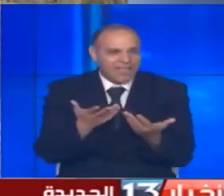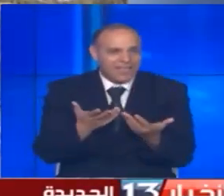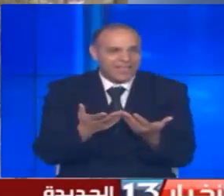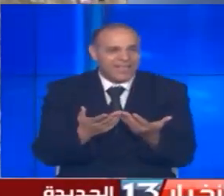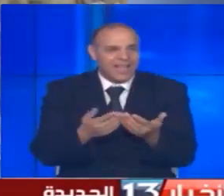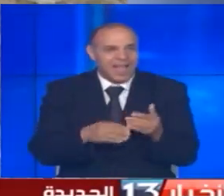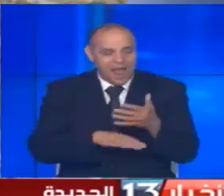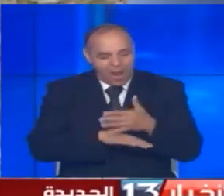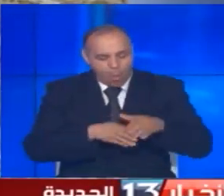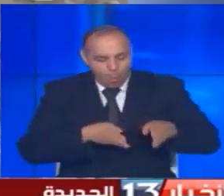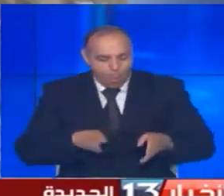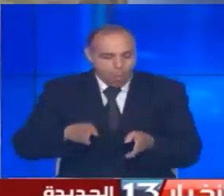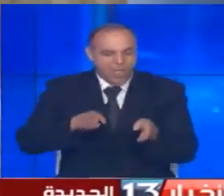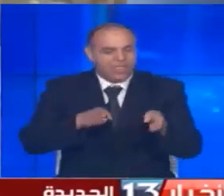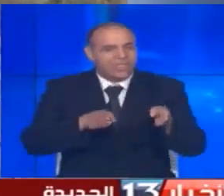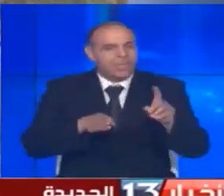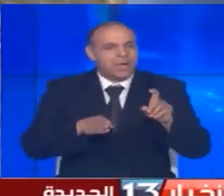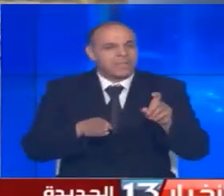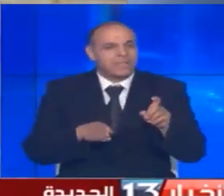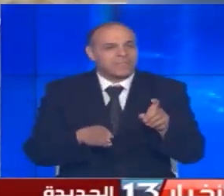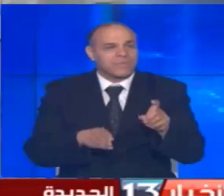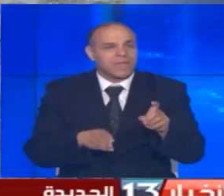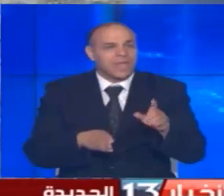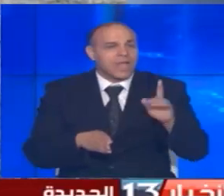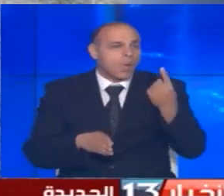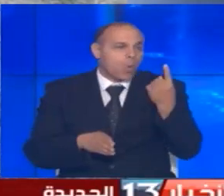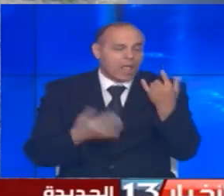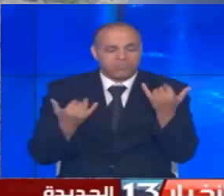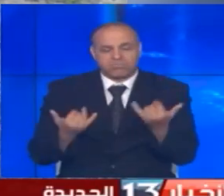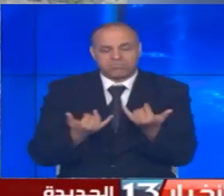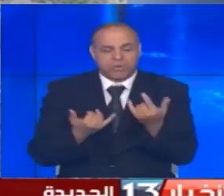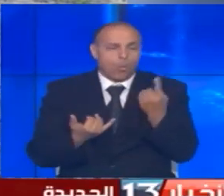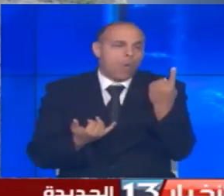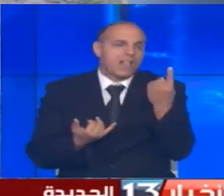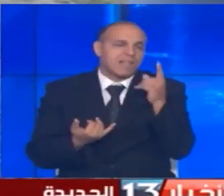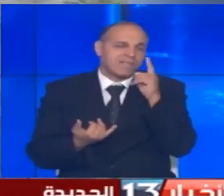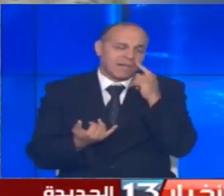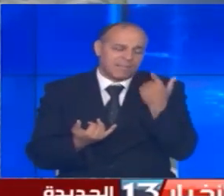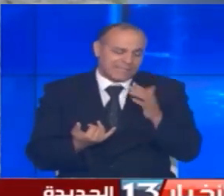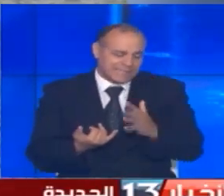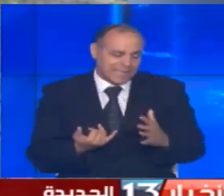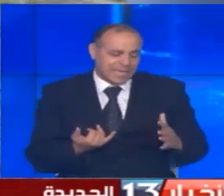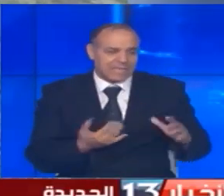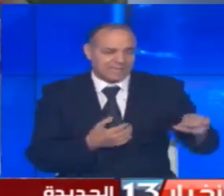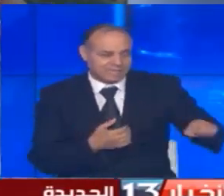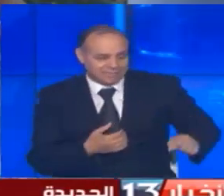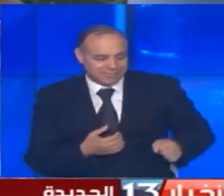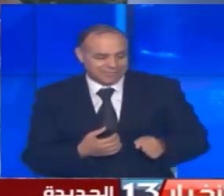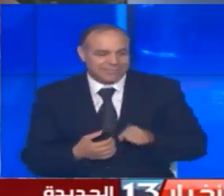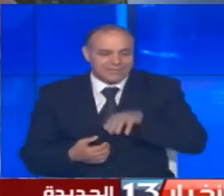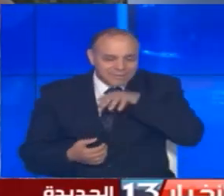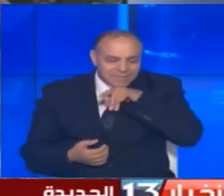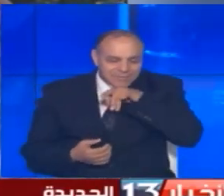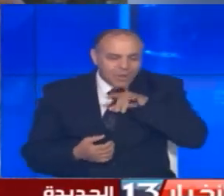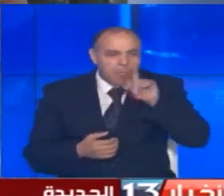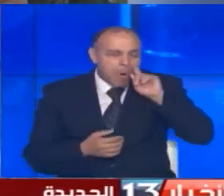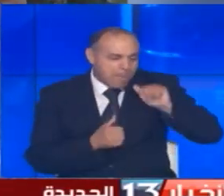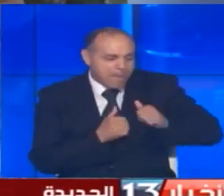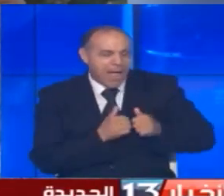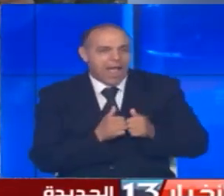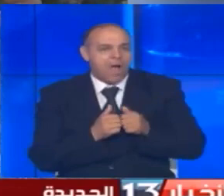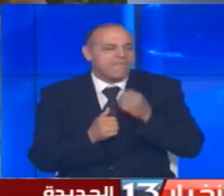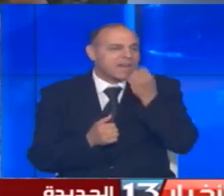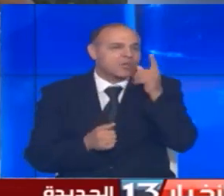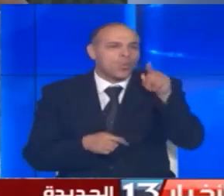حافة الوادي فهي وسيلة ترفيهها الوحيدة تتنقل بها رفقة والدها كل